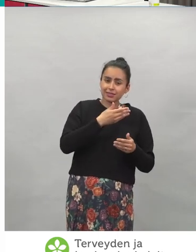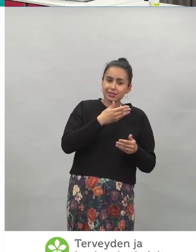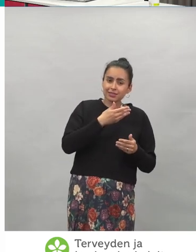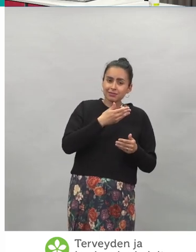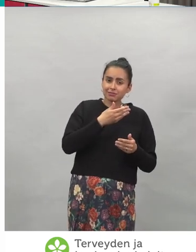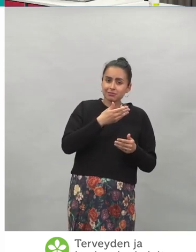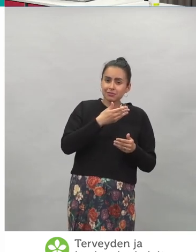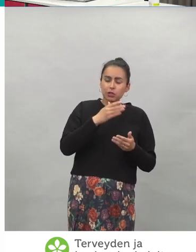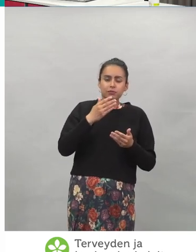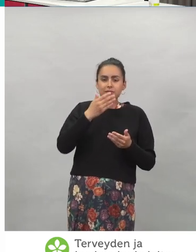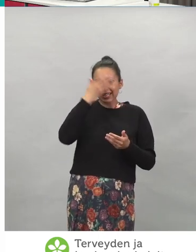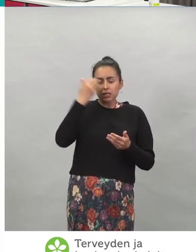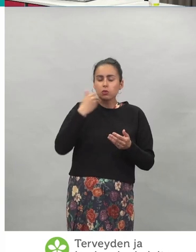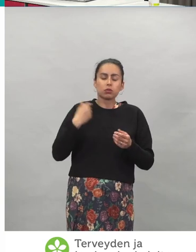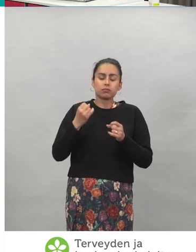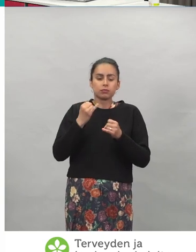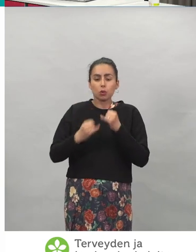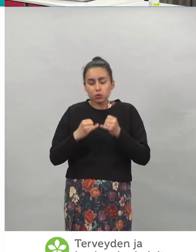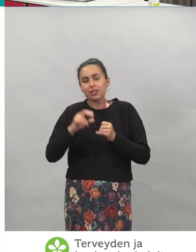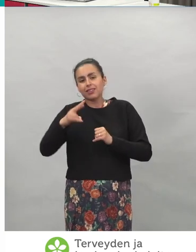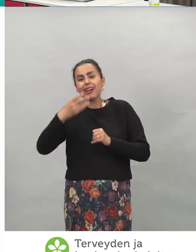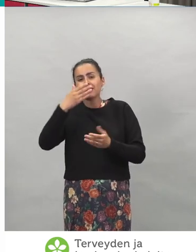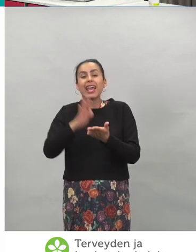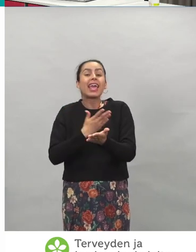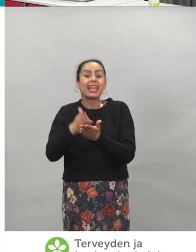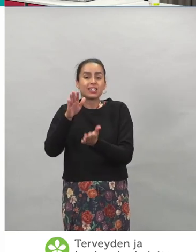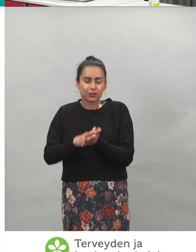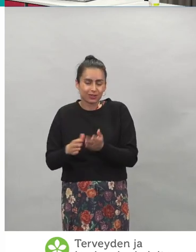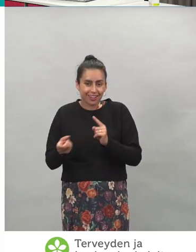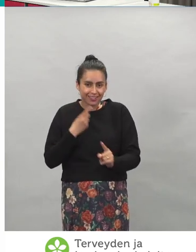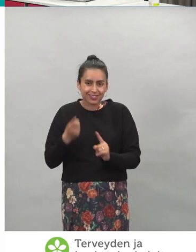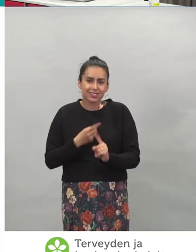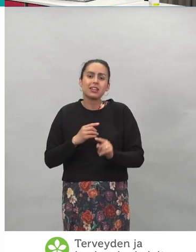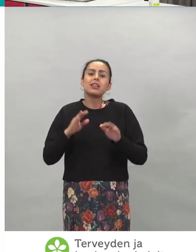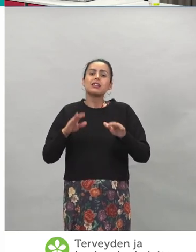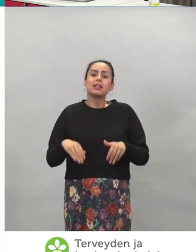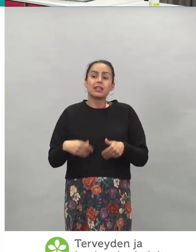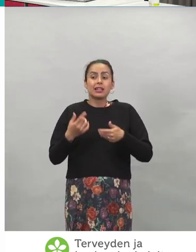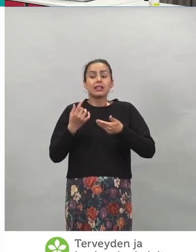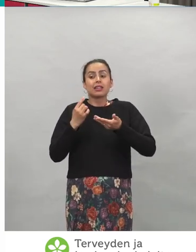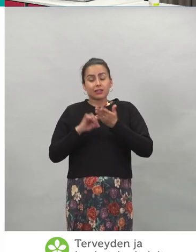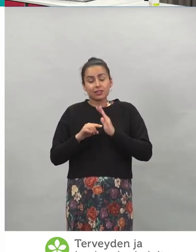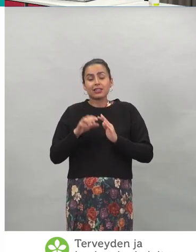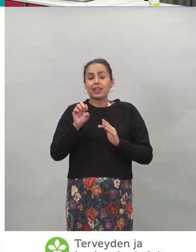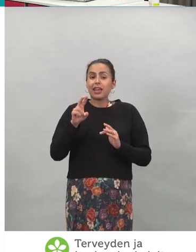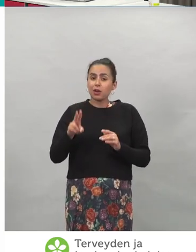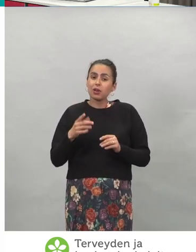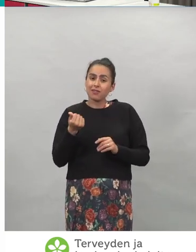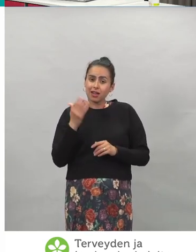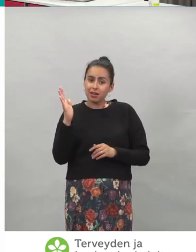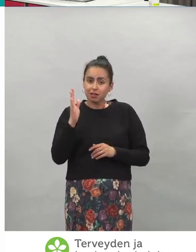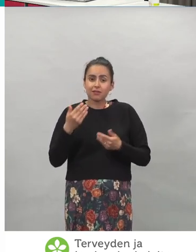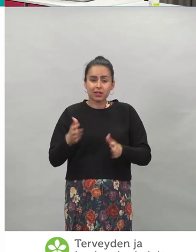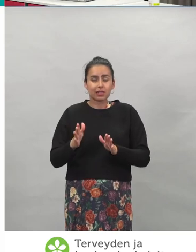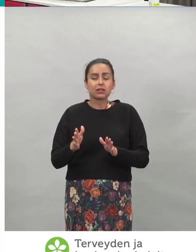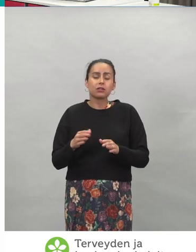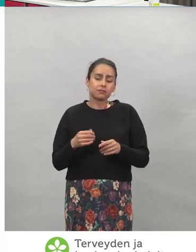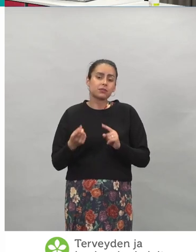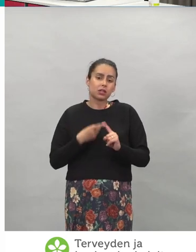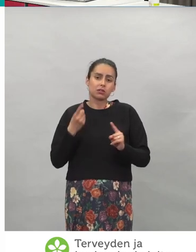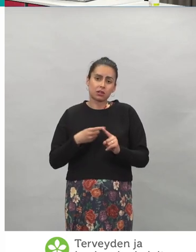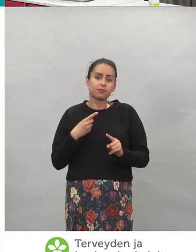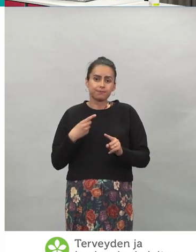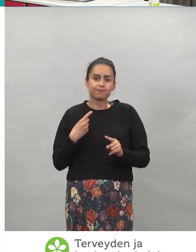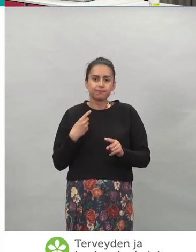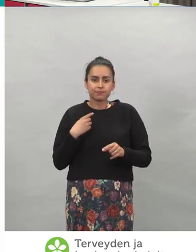siirtymäaika EU-maille aikaa toimeenpanna, anna sitten tämä EU-yhteinen koronatodistus. Ja